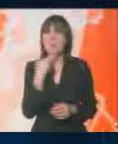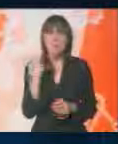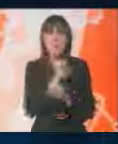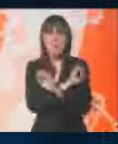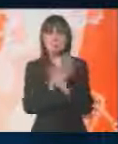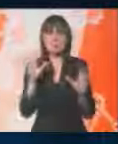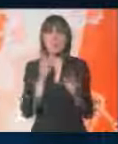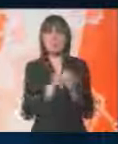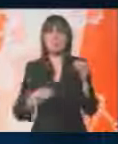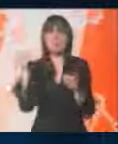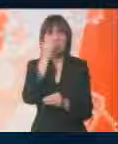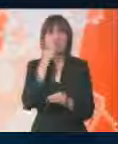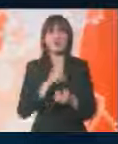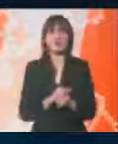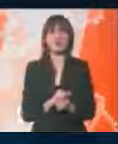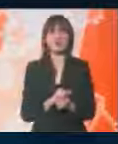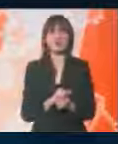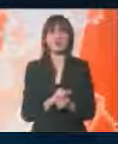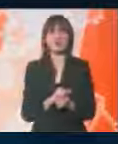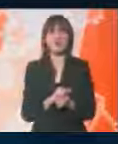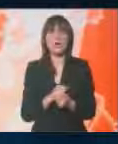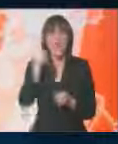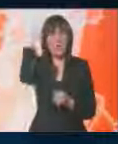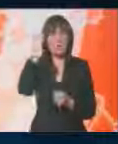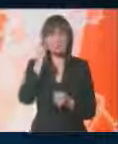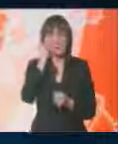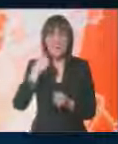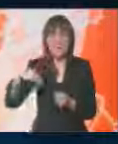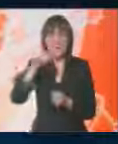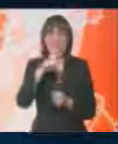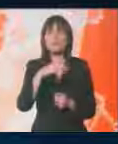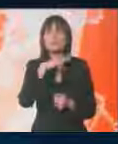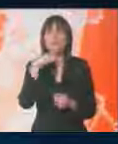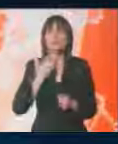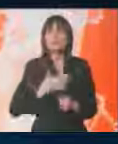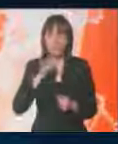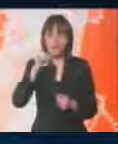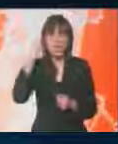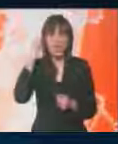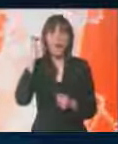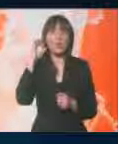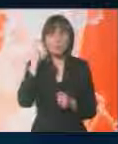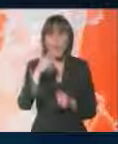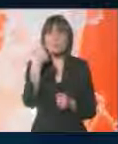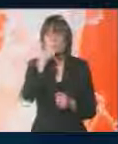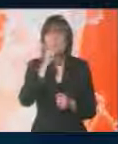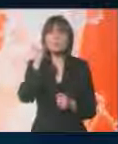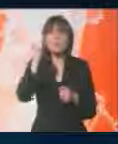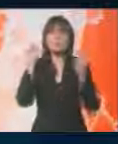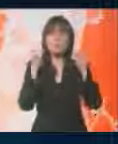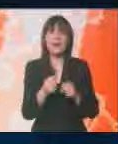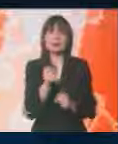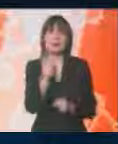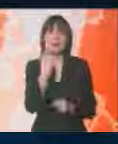veće, kosovski narod toliko želi da zna o tome šta se tamo stvarno